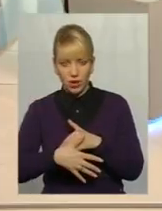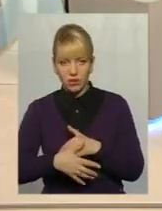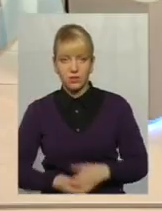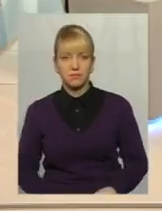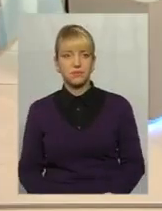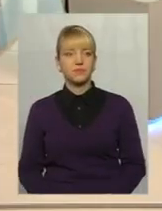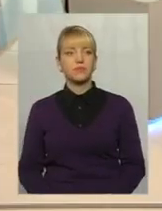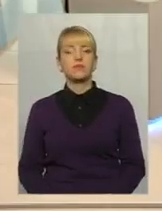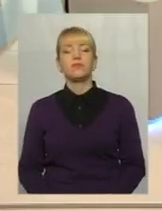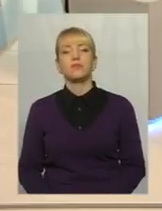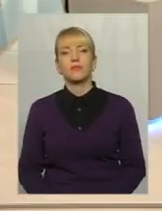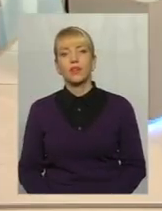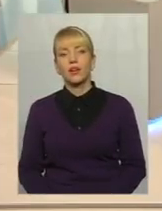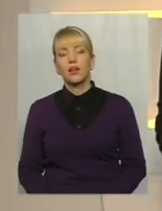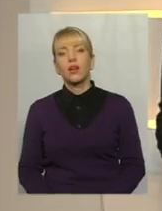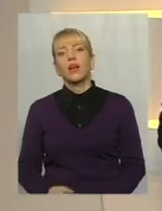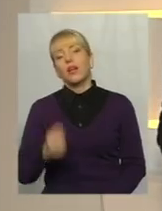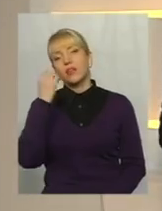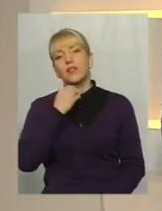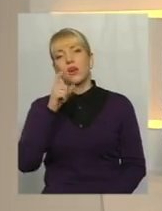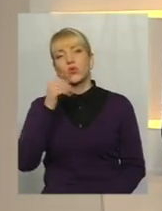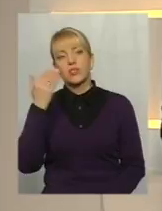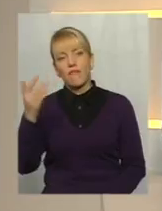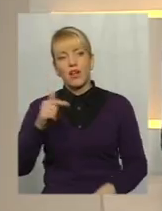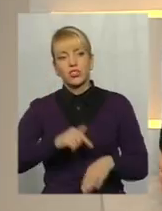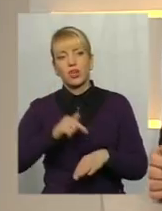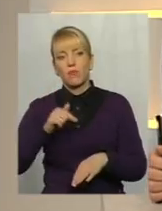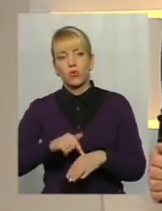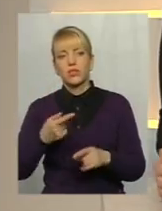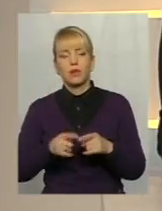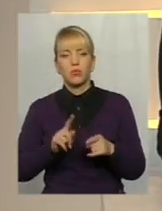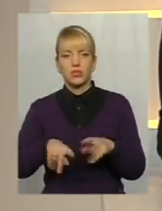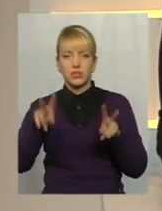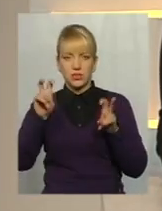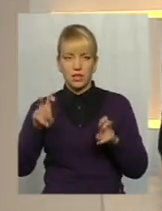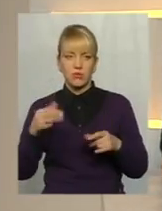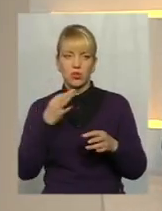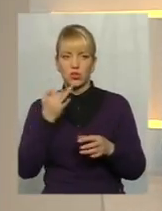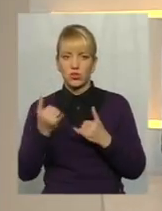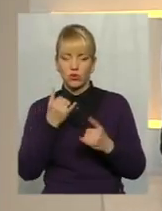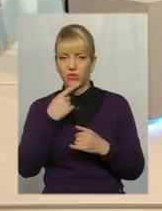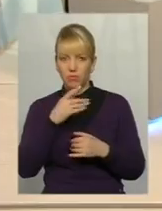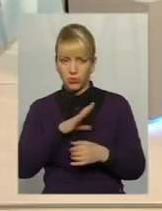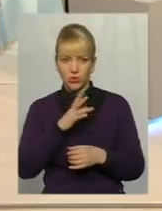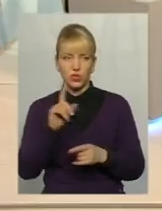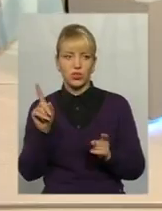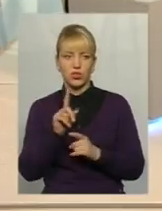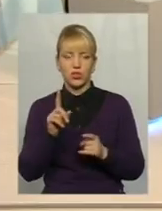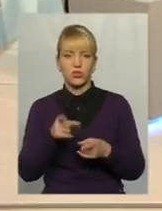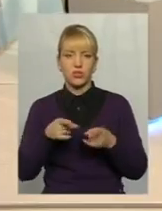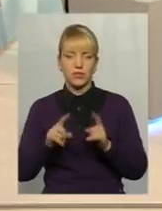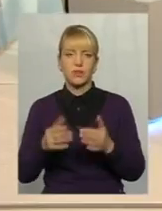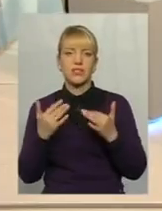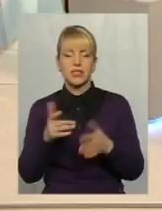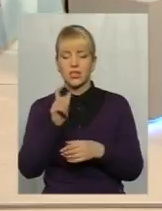увагу. І вам дякую за ваші емоції. Ми вже по цій темі сьогодні говорили про те, що, насправді,